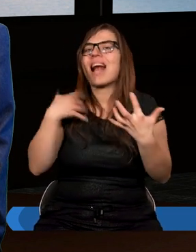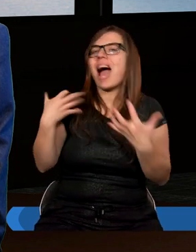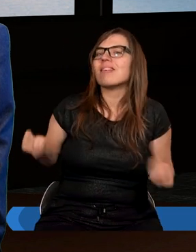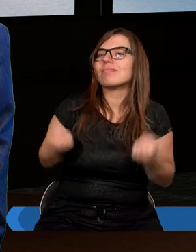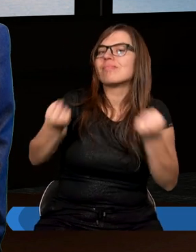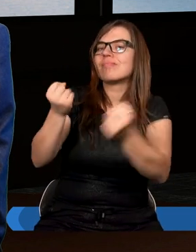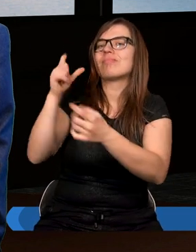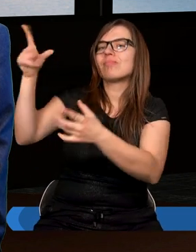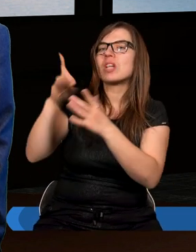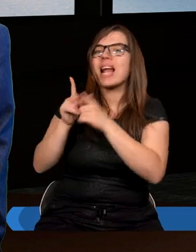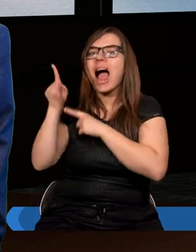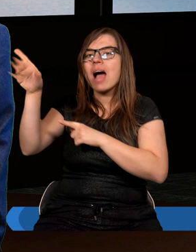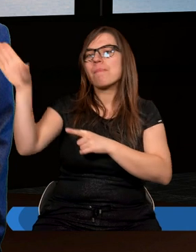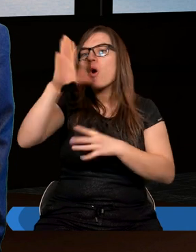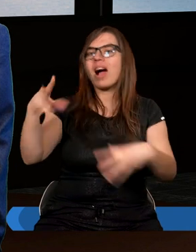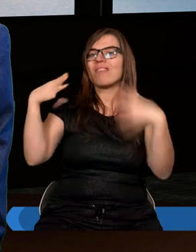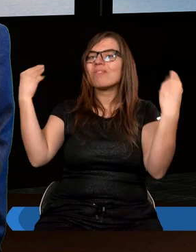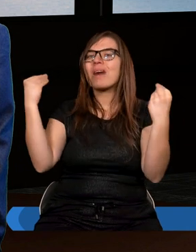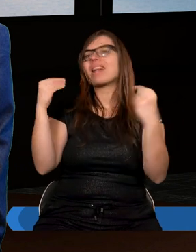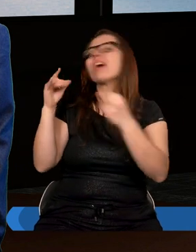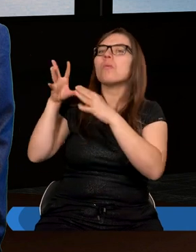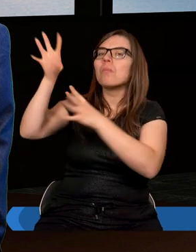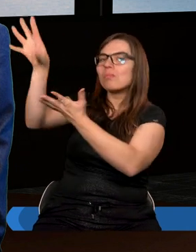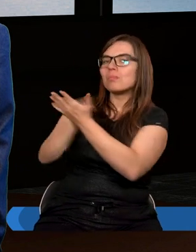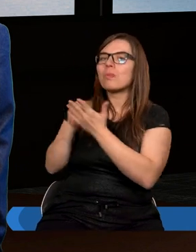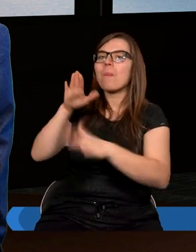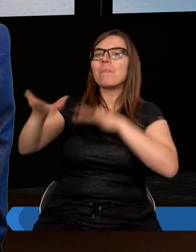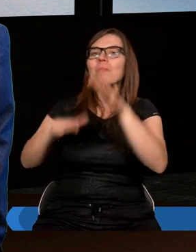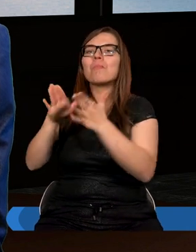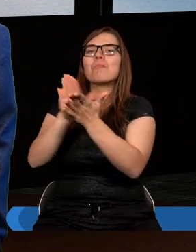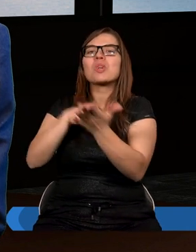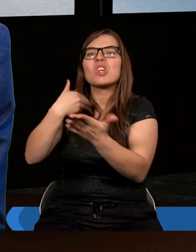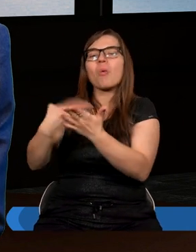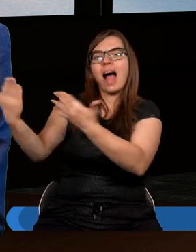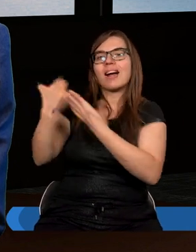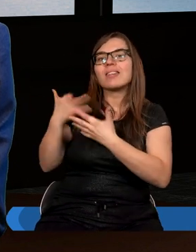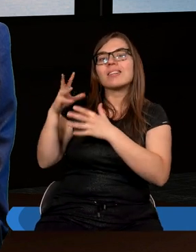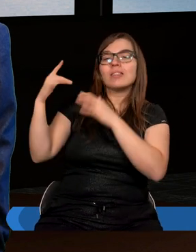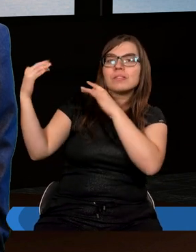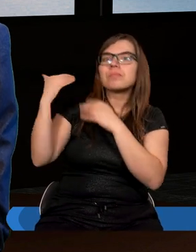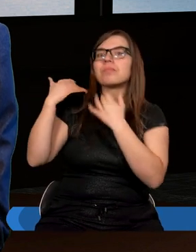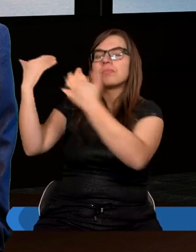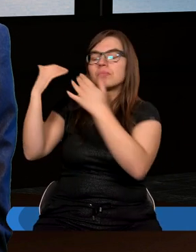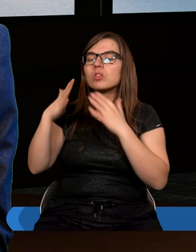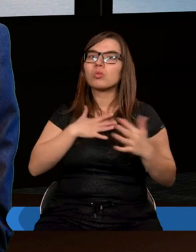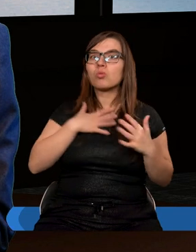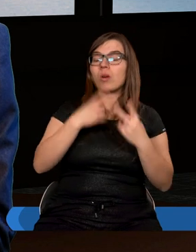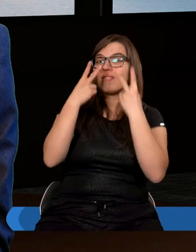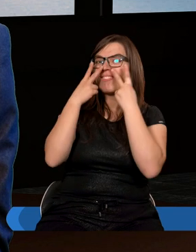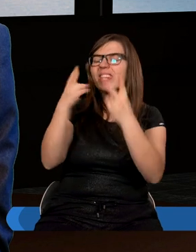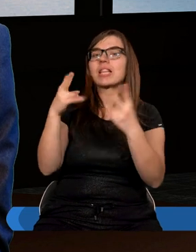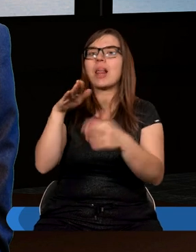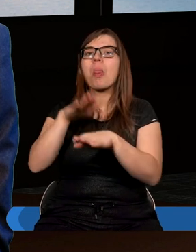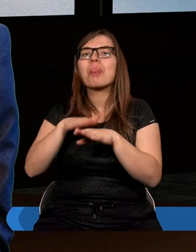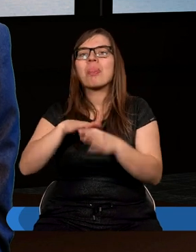to możemy brać przykład. Przykład z Pana Jezusa i wtedy będzie widać takie namacalne efekty tej